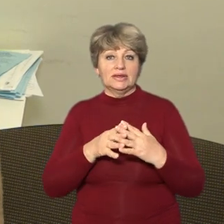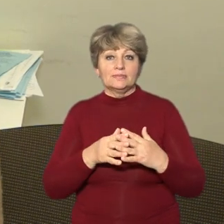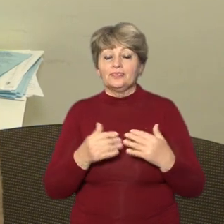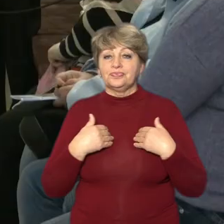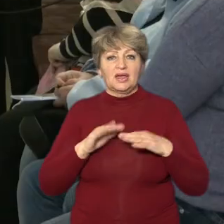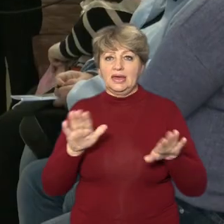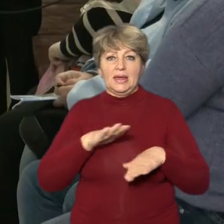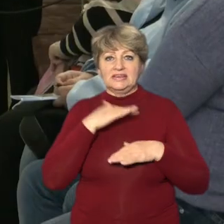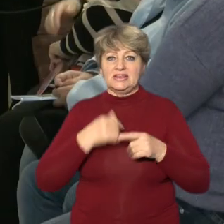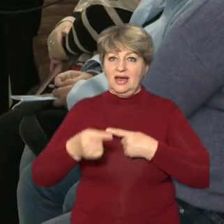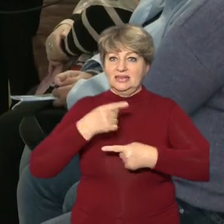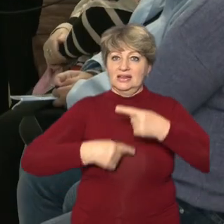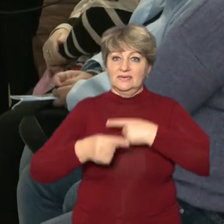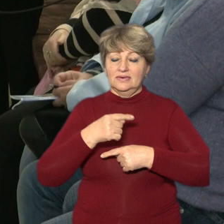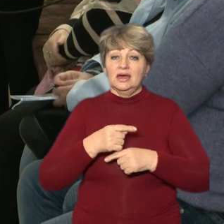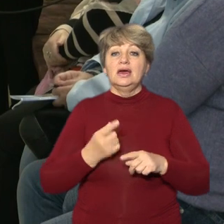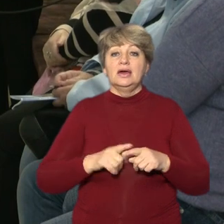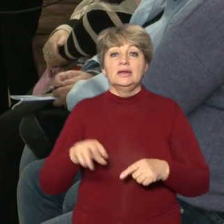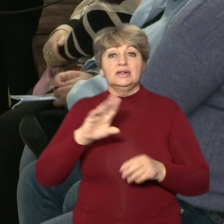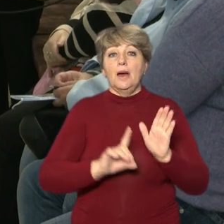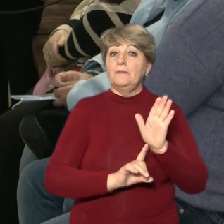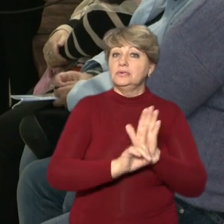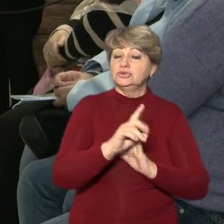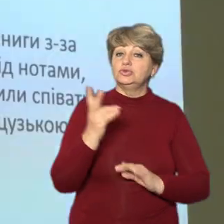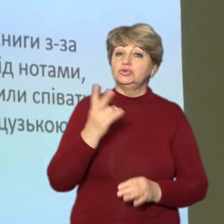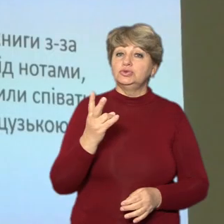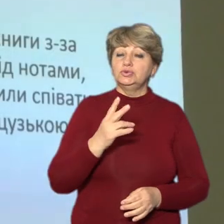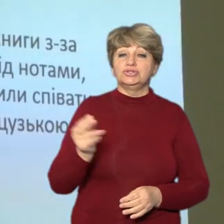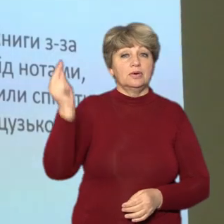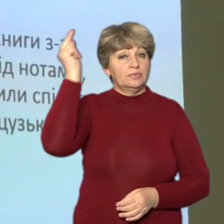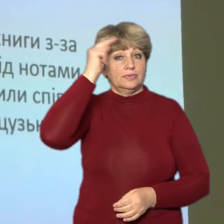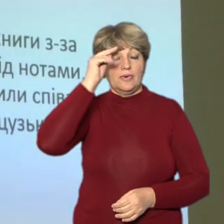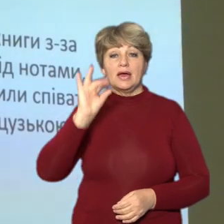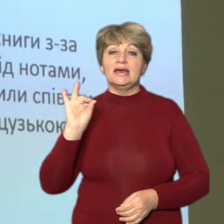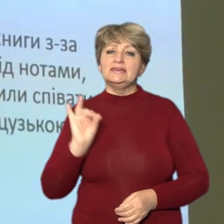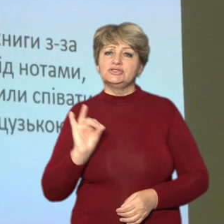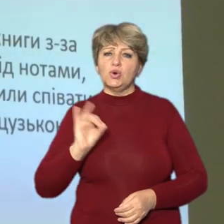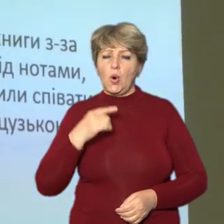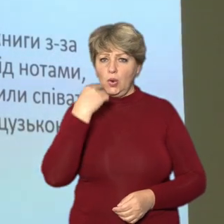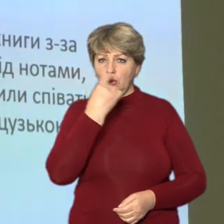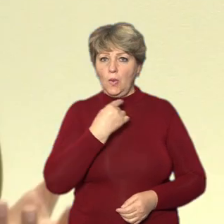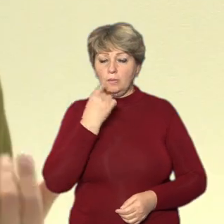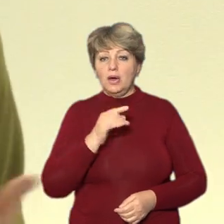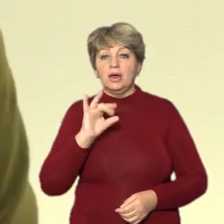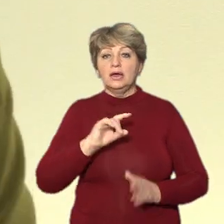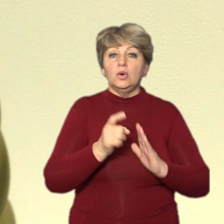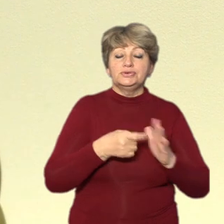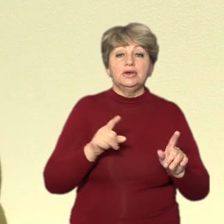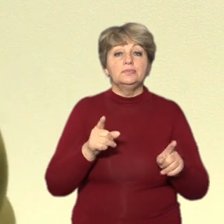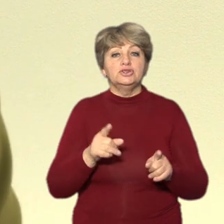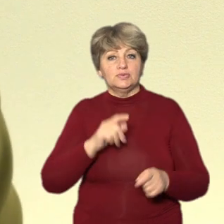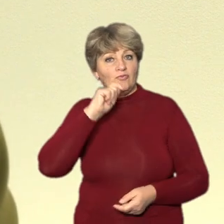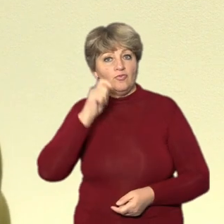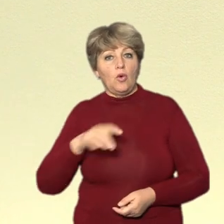не захотіла уїжджати. Та для початку потрібно вивчити історію мови, аби зрозуміти, чому ж в країні неї розмовляють не всі, розповідає